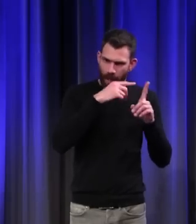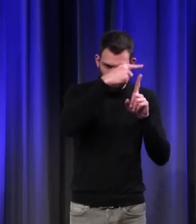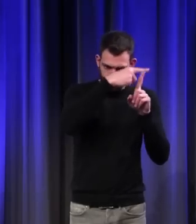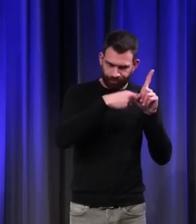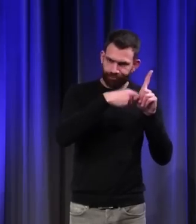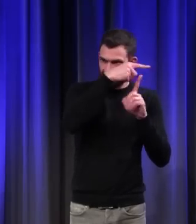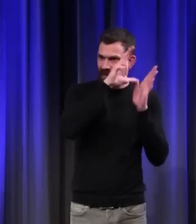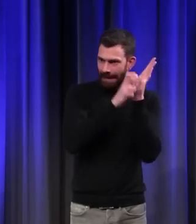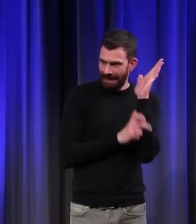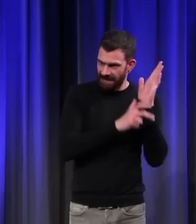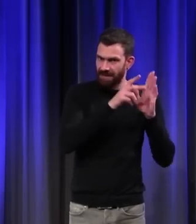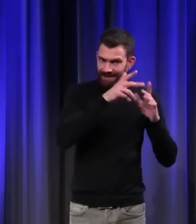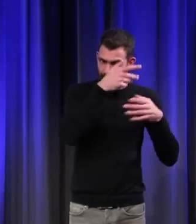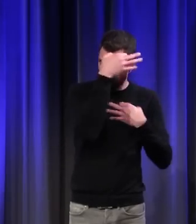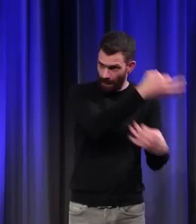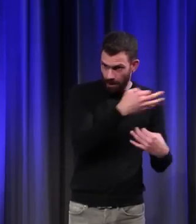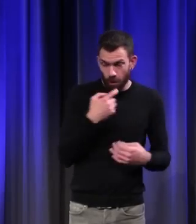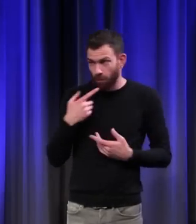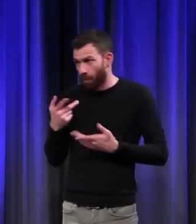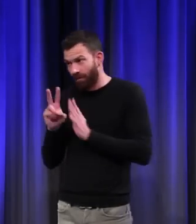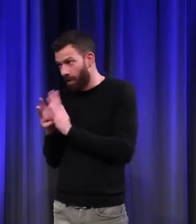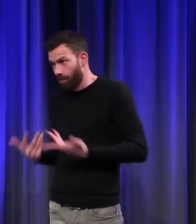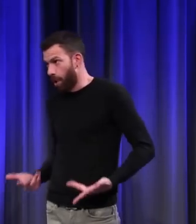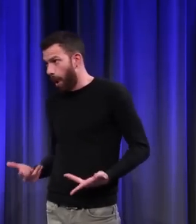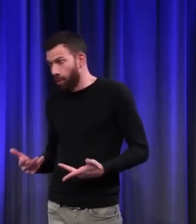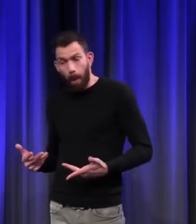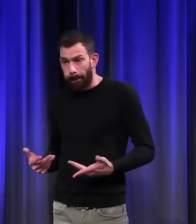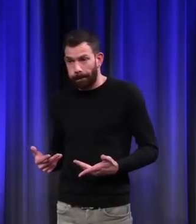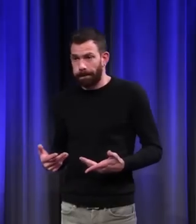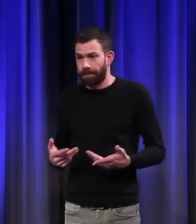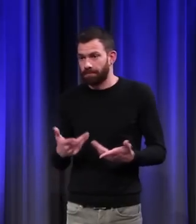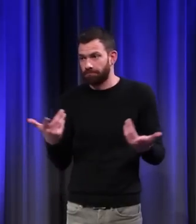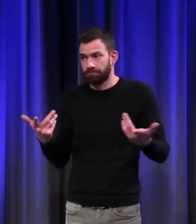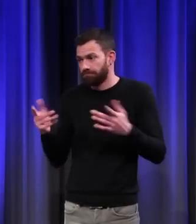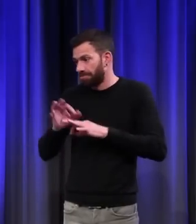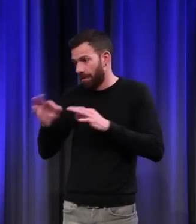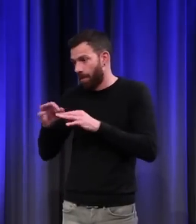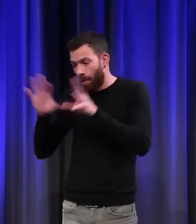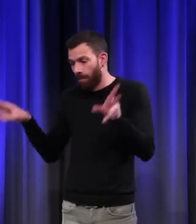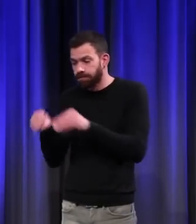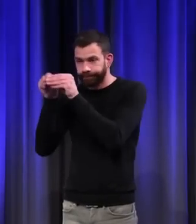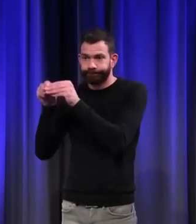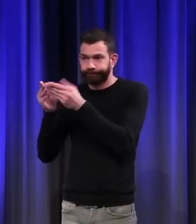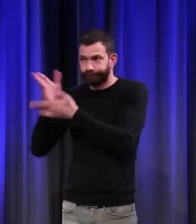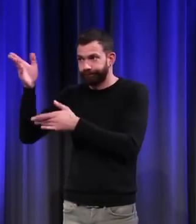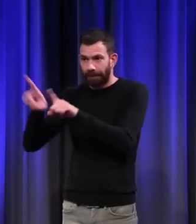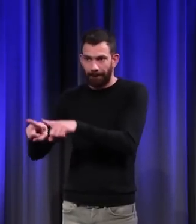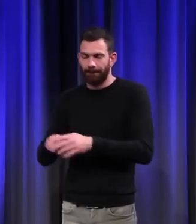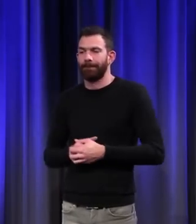On n'a pas de vocabulaire moderne qui permet de traduire ces mots latins qui sont d'usage assez courant.